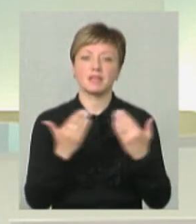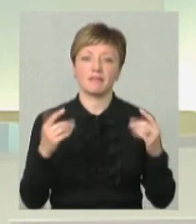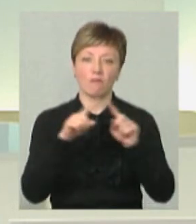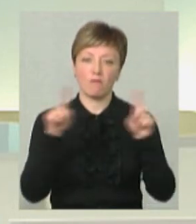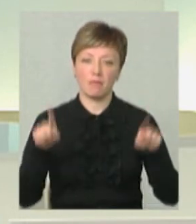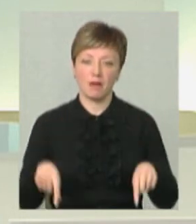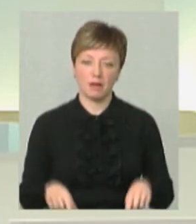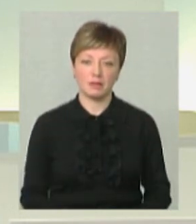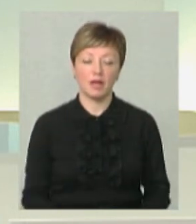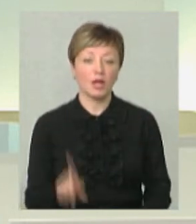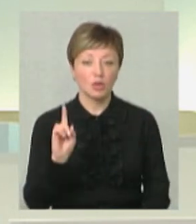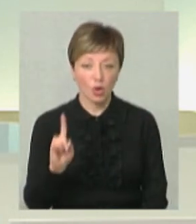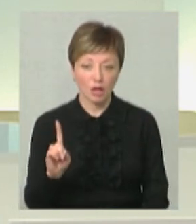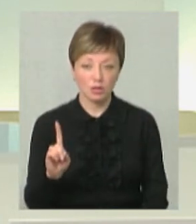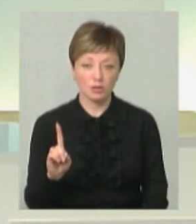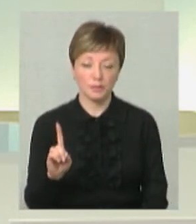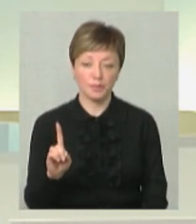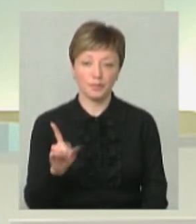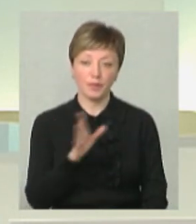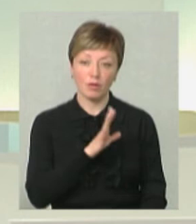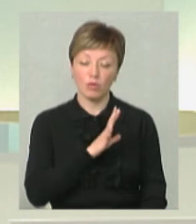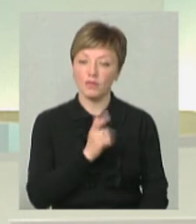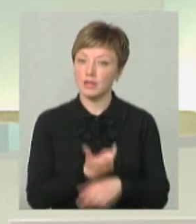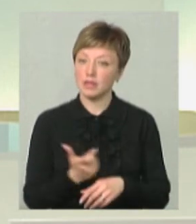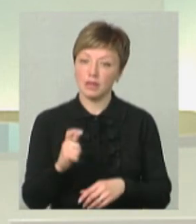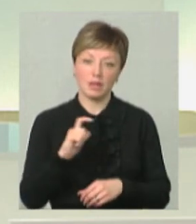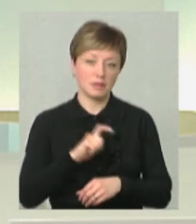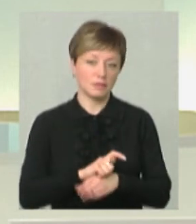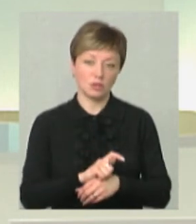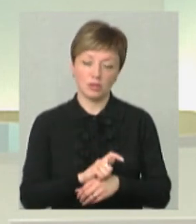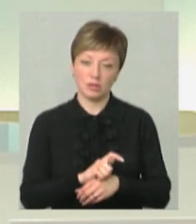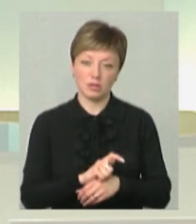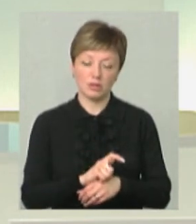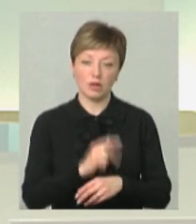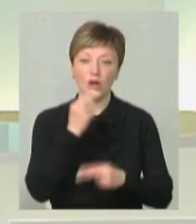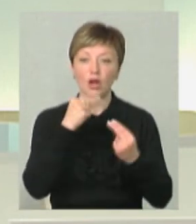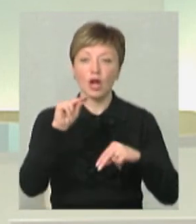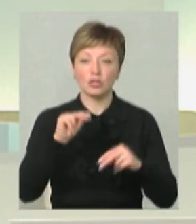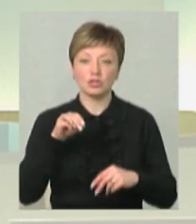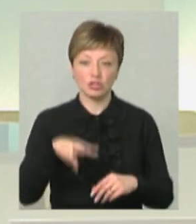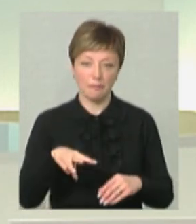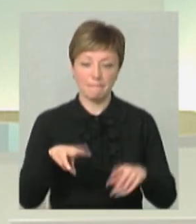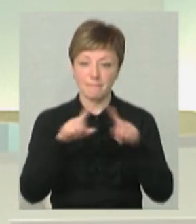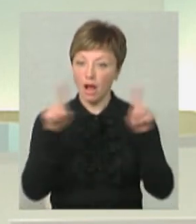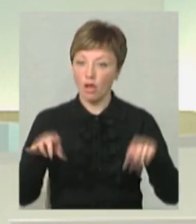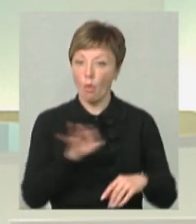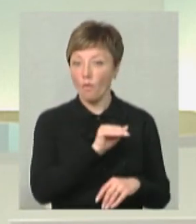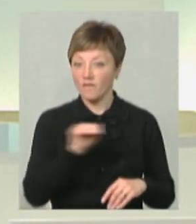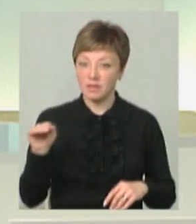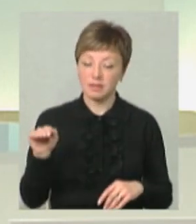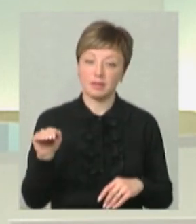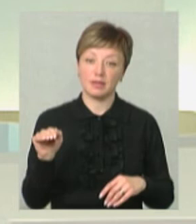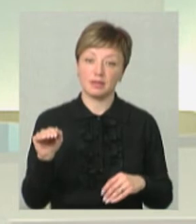плакат. І, до речі, він був, звичайно, він був набагато кращий, ніж той плакат офіційний, скажімо, який.